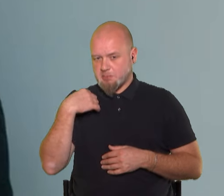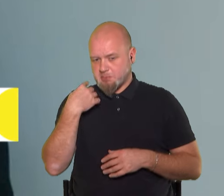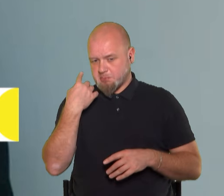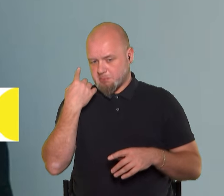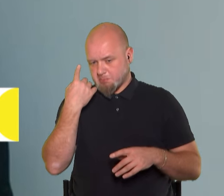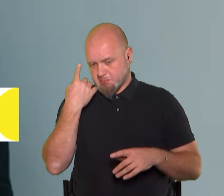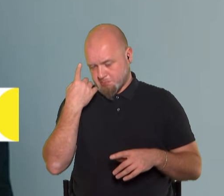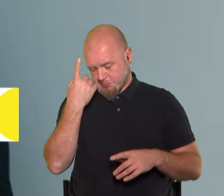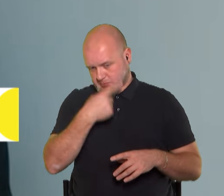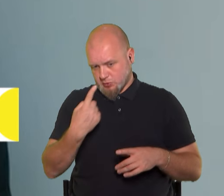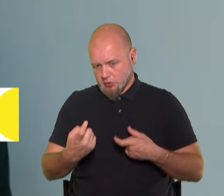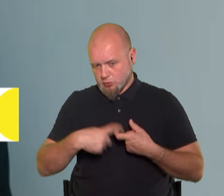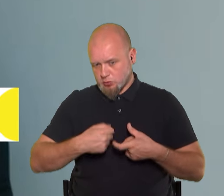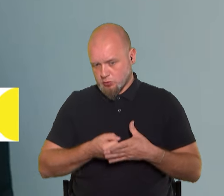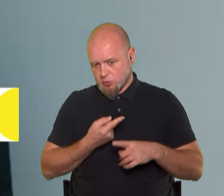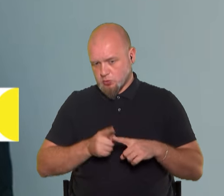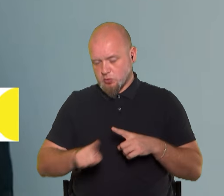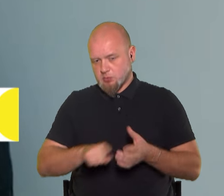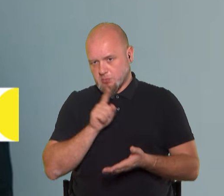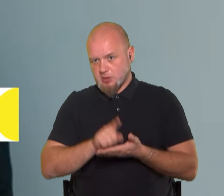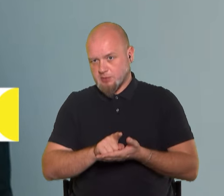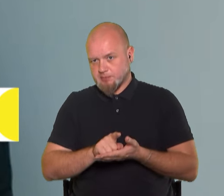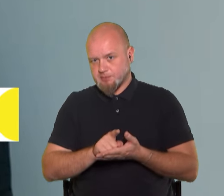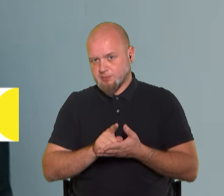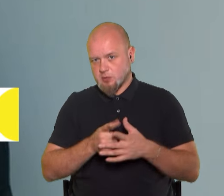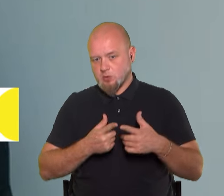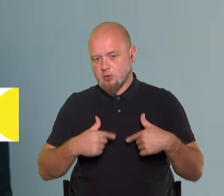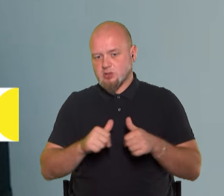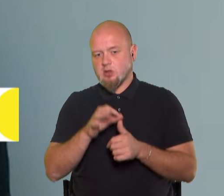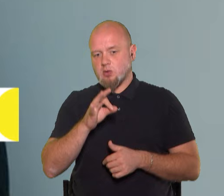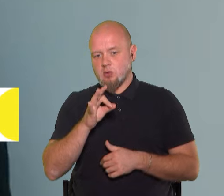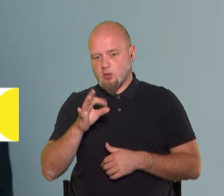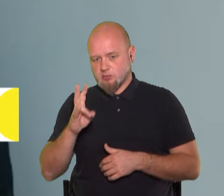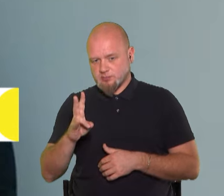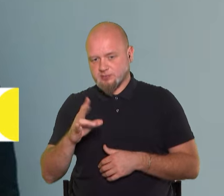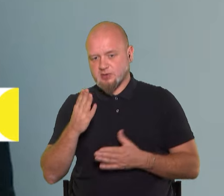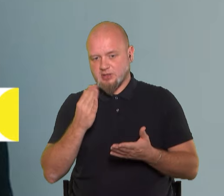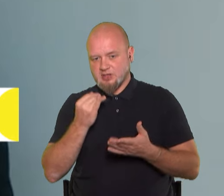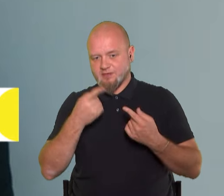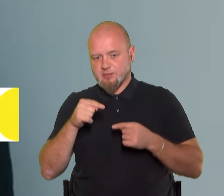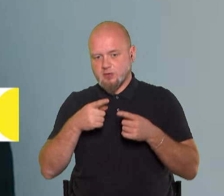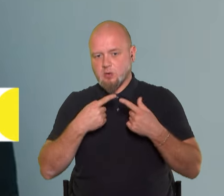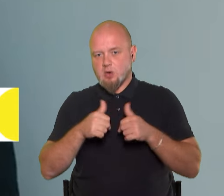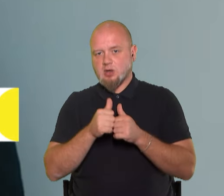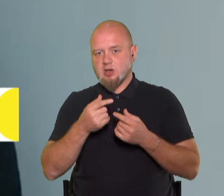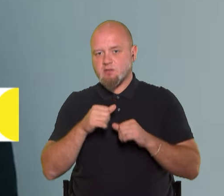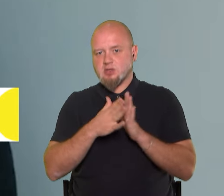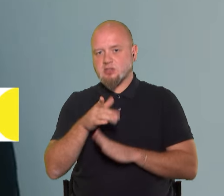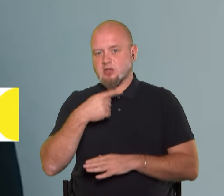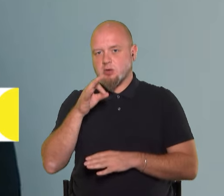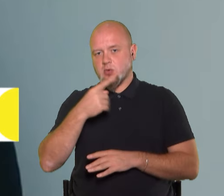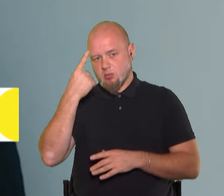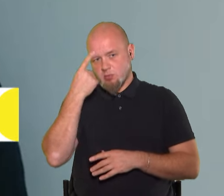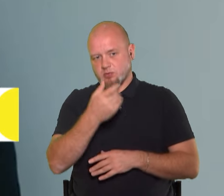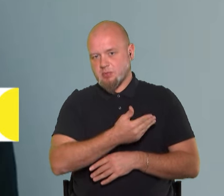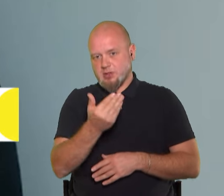Безпосередньо долучатися до цього мала б організація об'єдну міснацію і відповідні органи. Власне кажучи, про повідомлення їх,